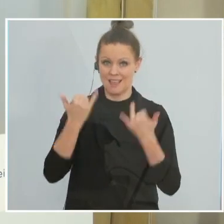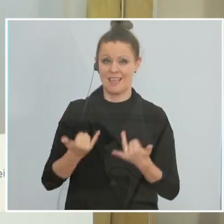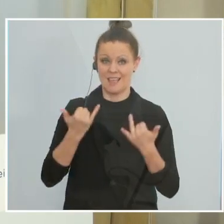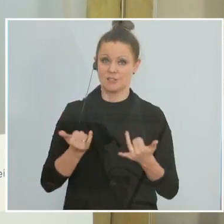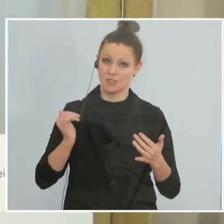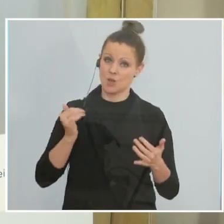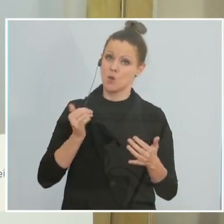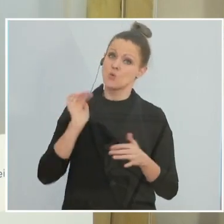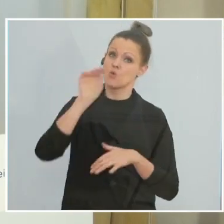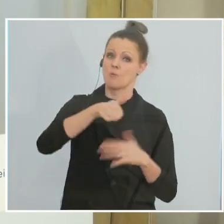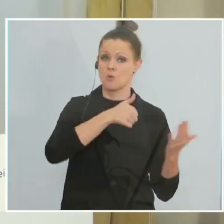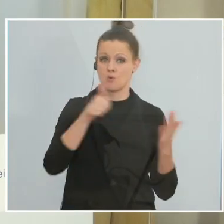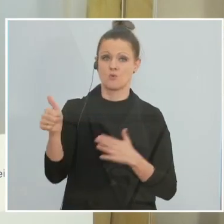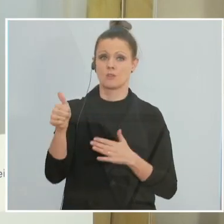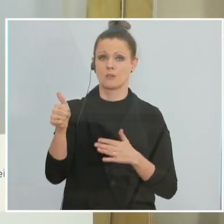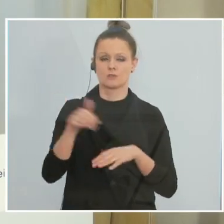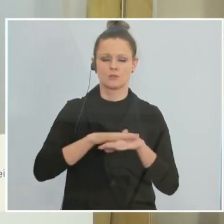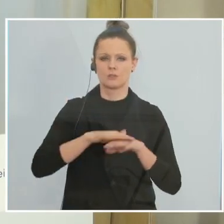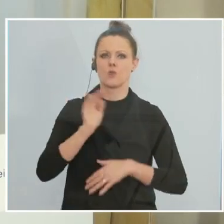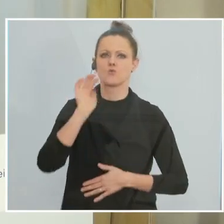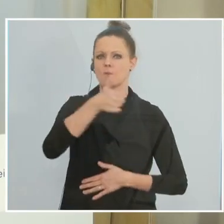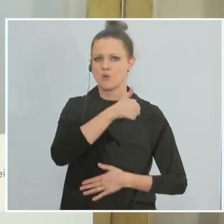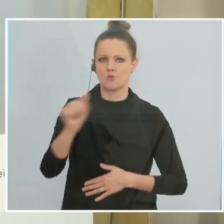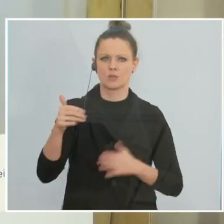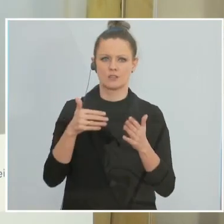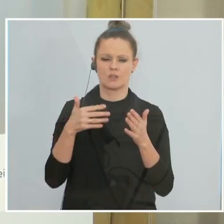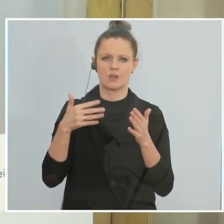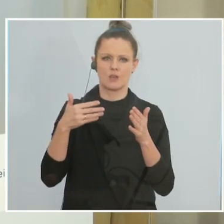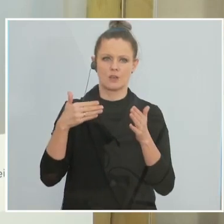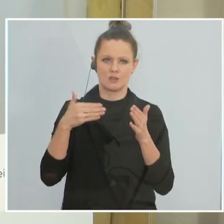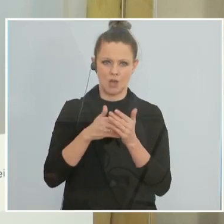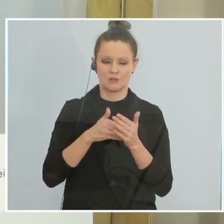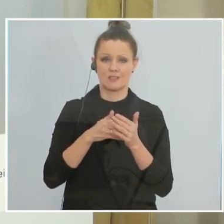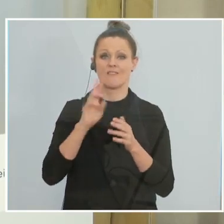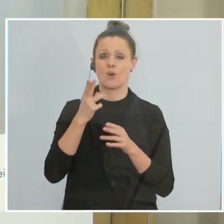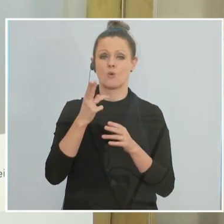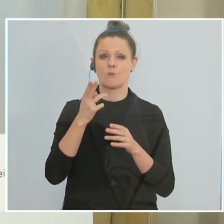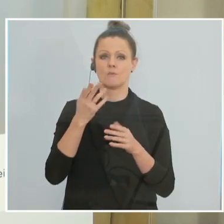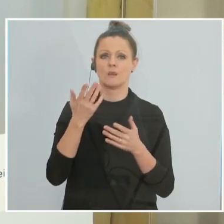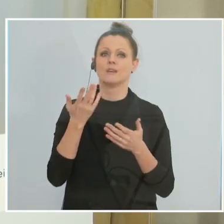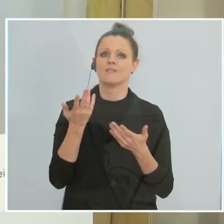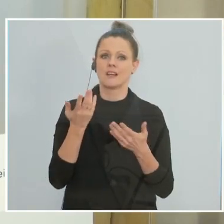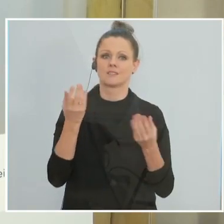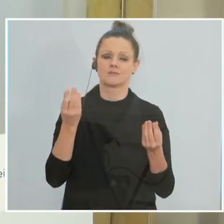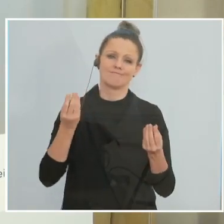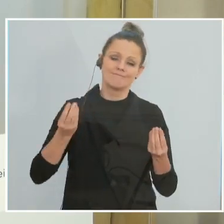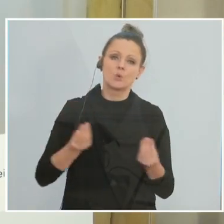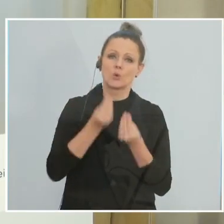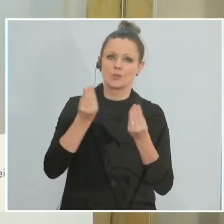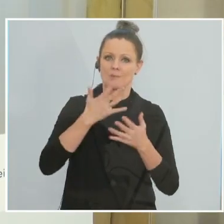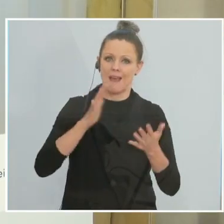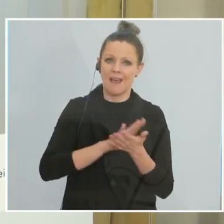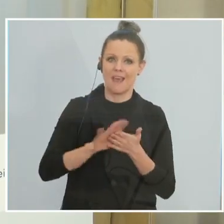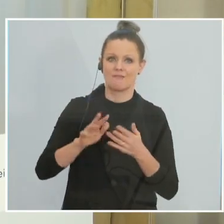wir bei weit über 100.000, hauptsächlich die Antigen-Tests, weil die Antigen-Tests uns das Testen deutlich erleichtern, was den